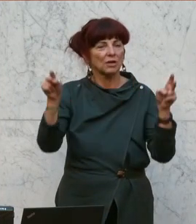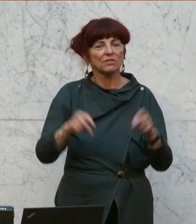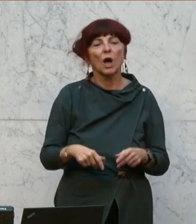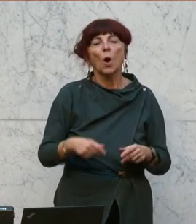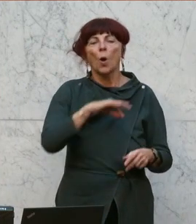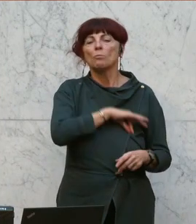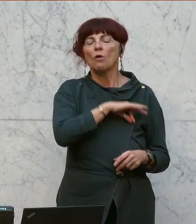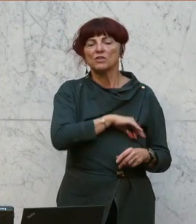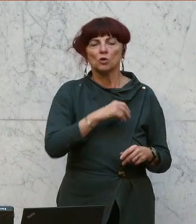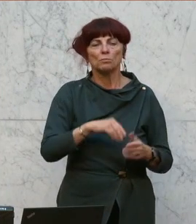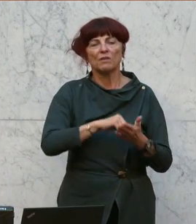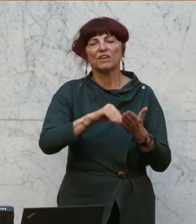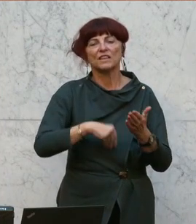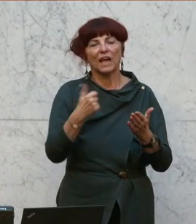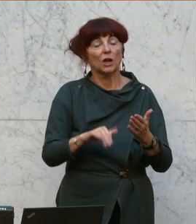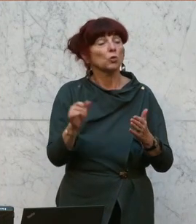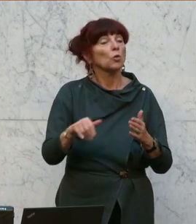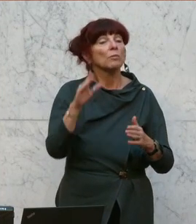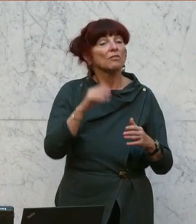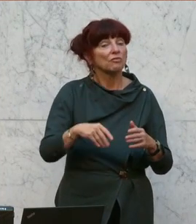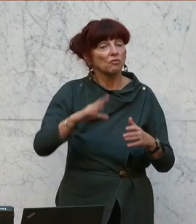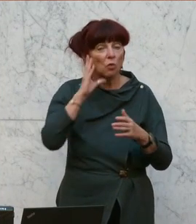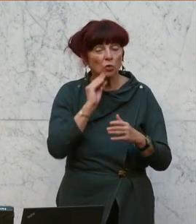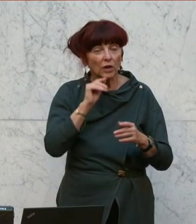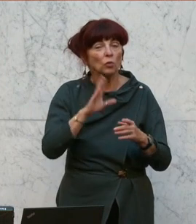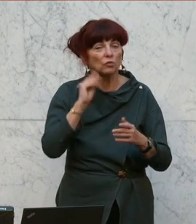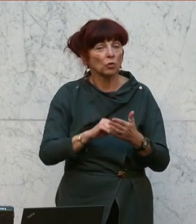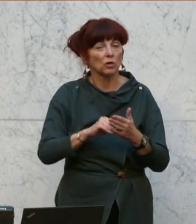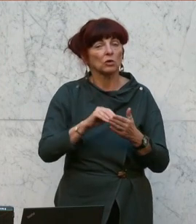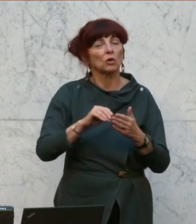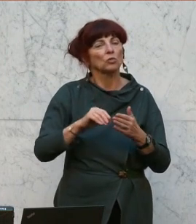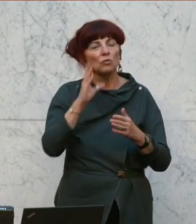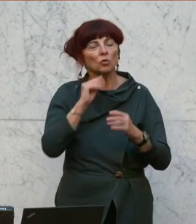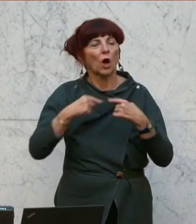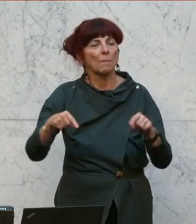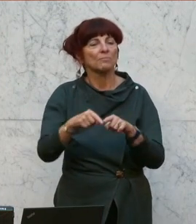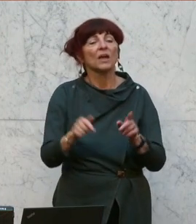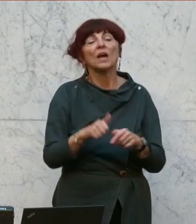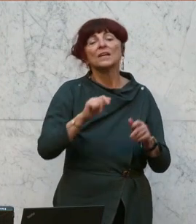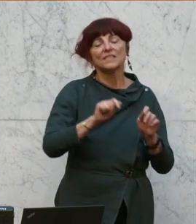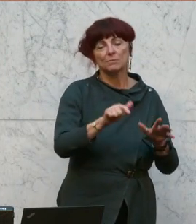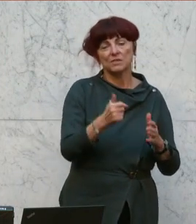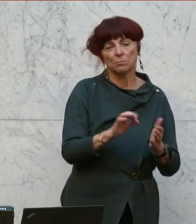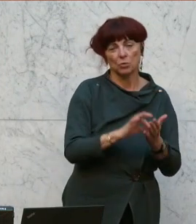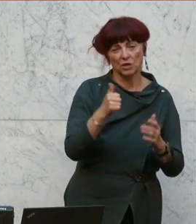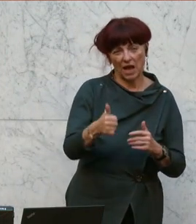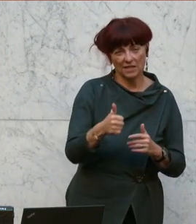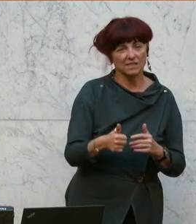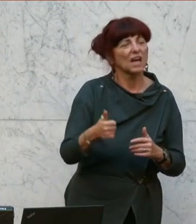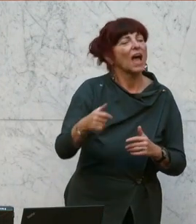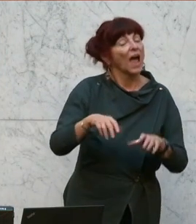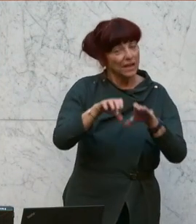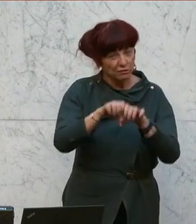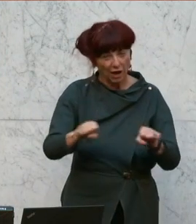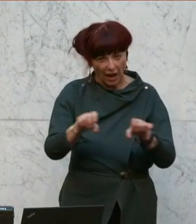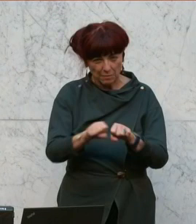bei Verträgen über Wohnungen und Wohnräume 17.1. Eine Vereinbarung, mit der sich der Vertragspartner des Immobilienmaklers